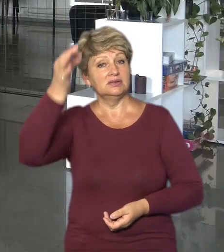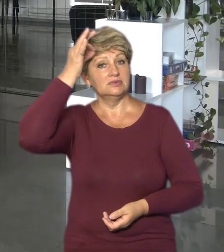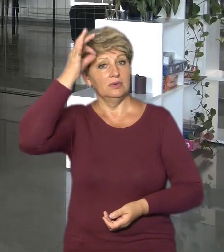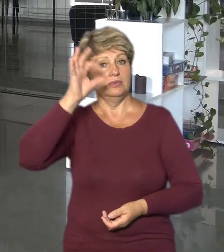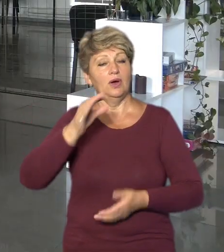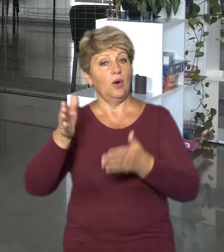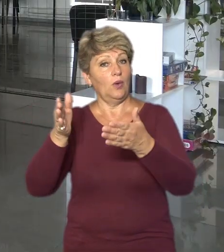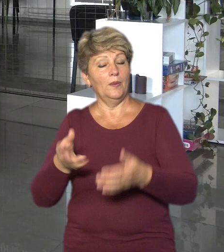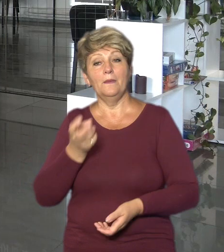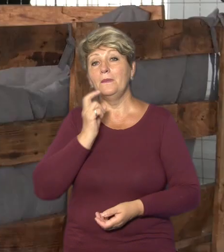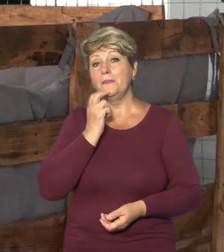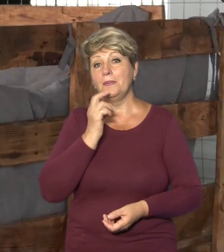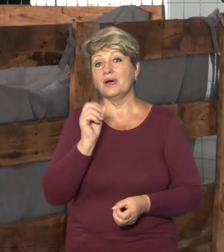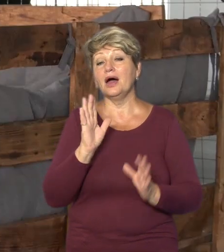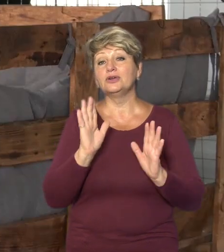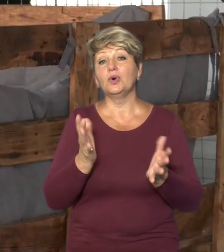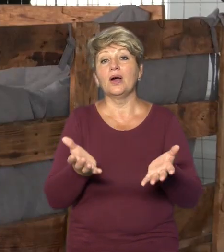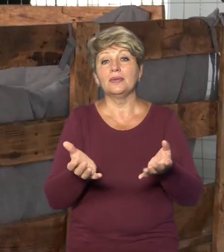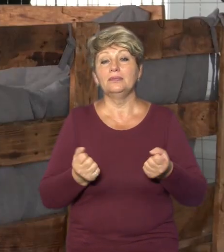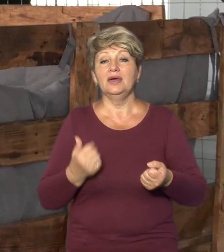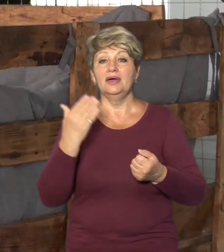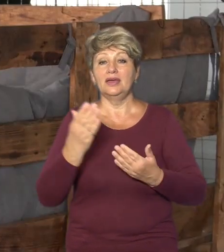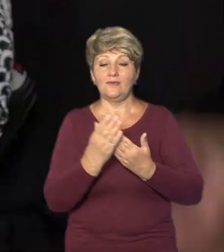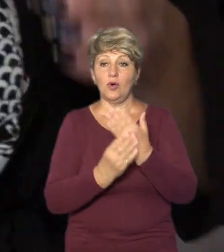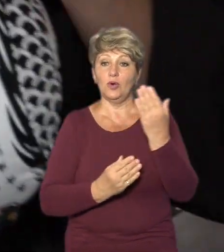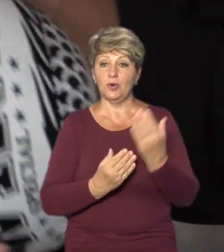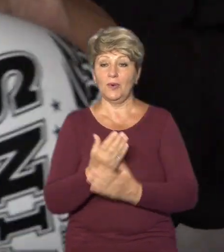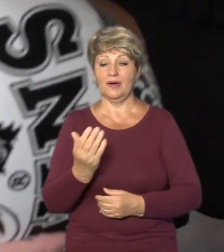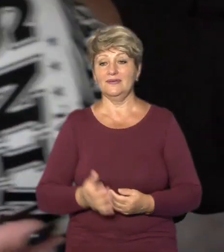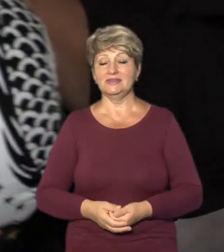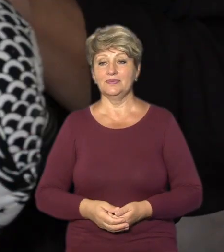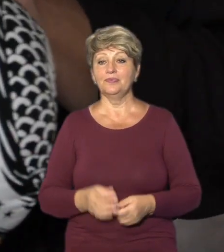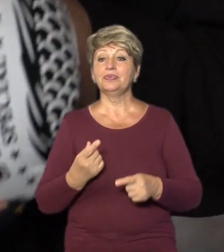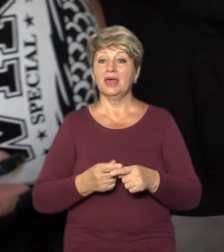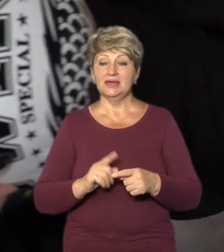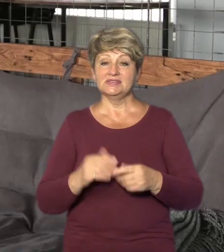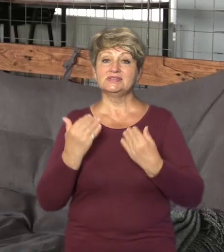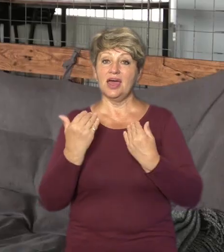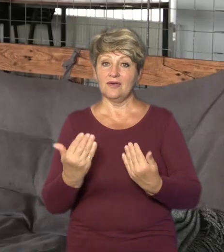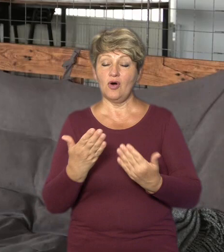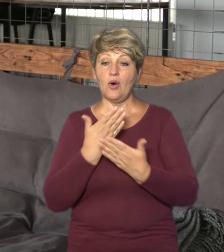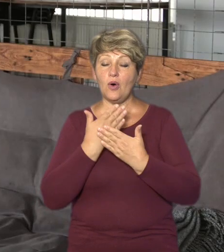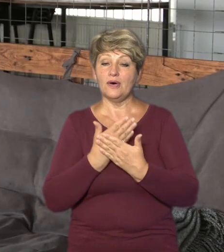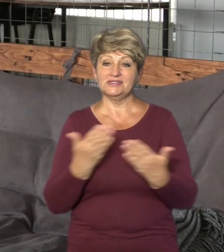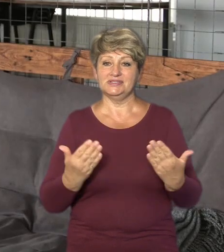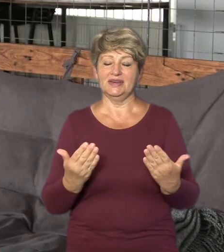І посміхається, як тільки дістає з наплічника його рукавиці. Це його останні